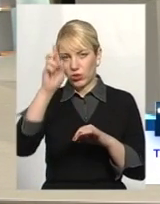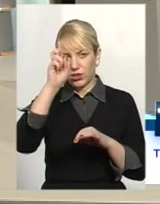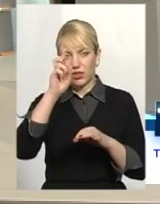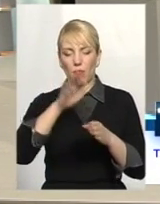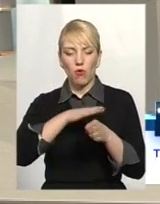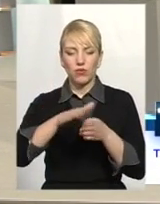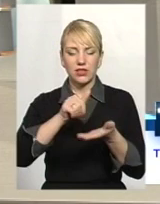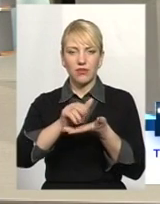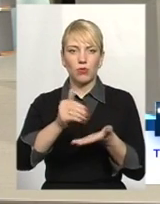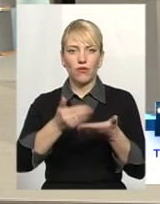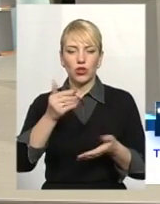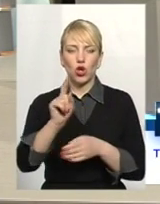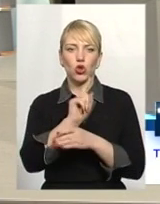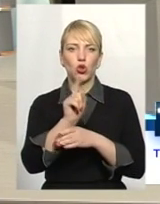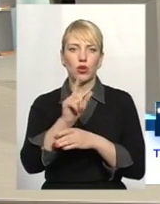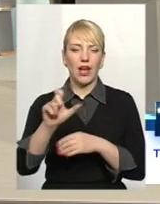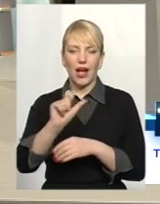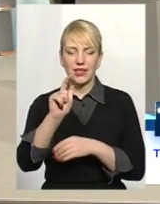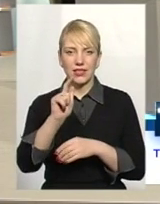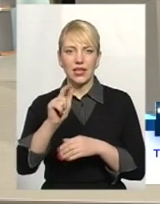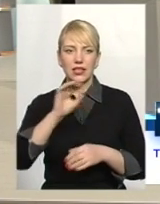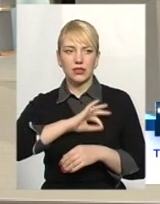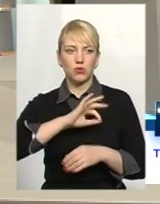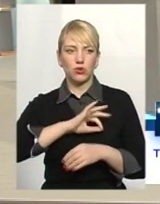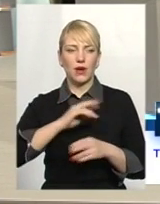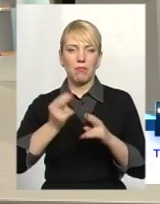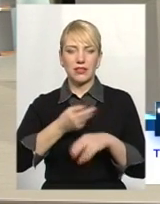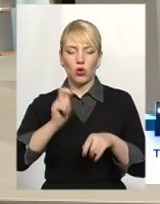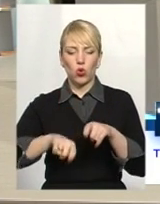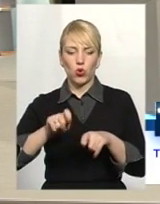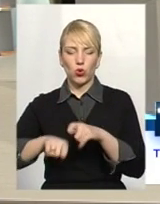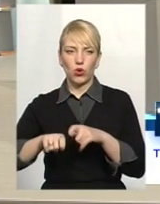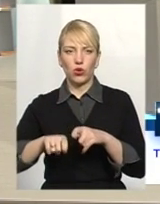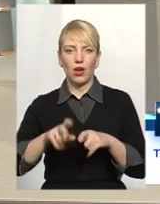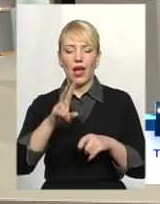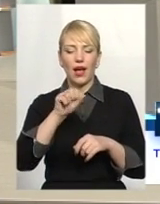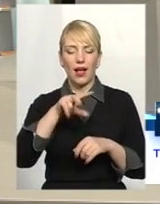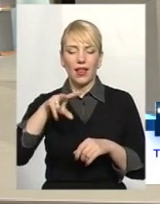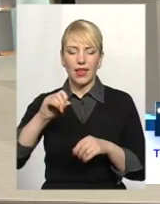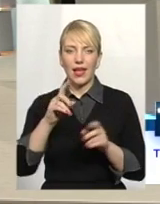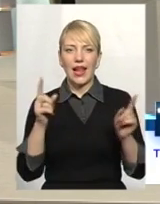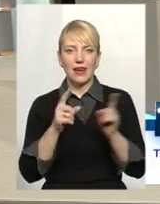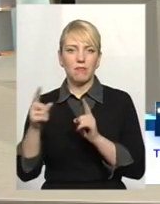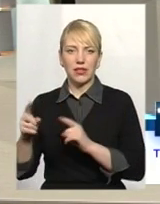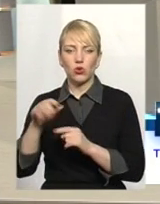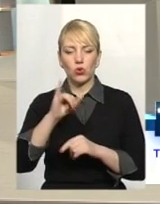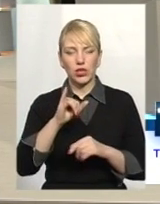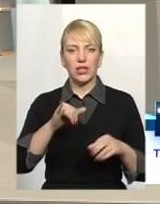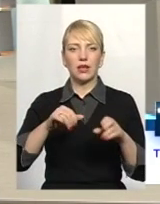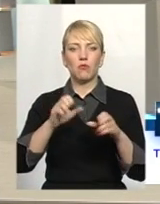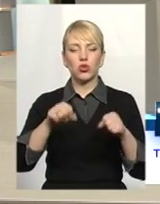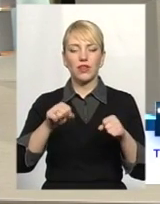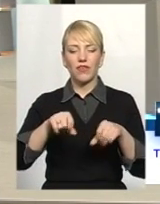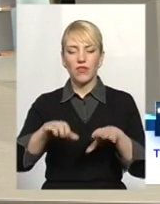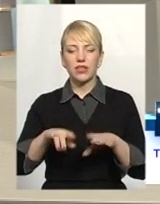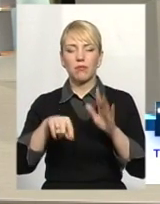поняття, як норми газового споживання, безконтрольного, але лімітного. І, можливо, нарешті вирішити і то